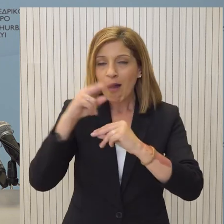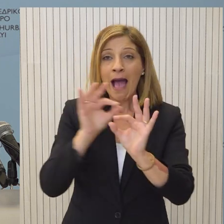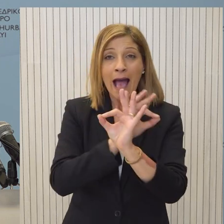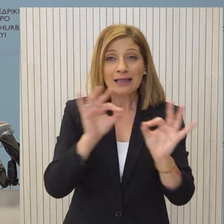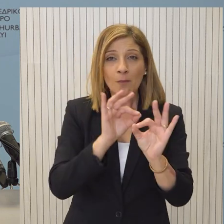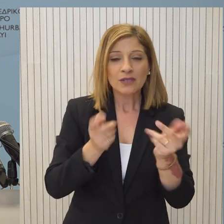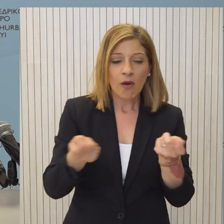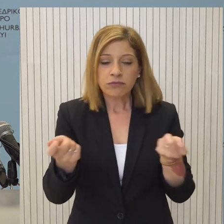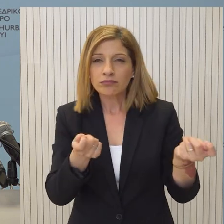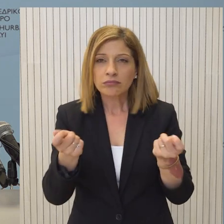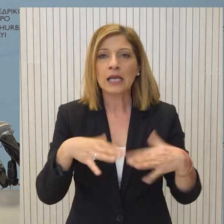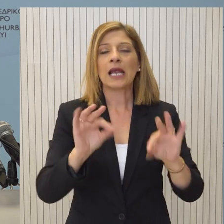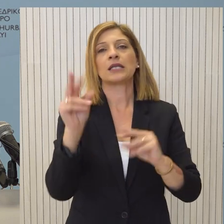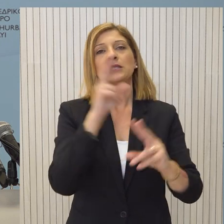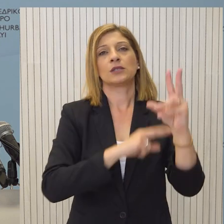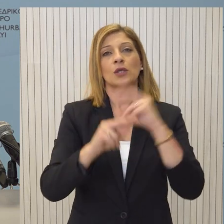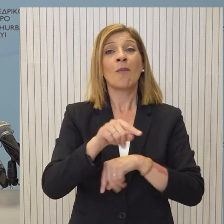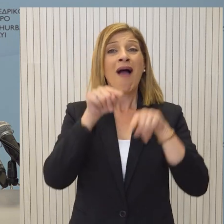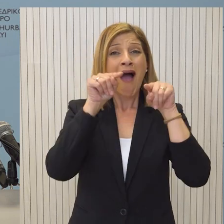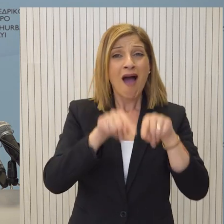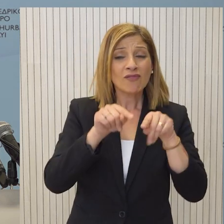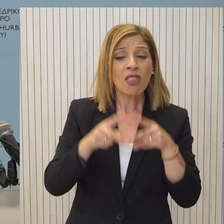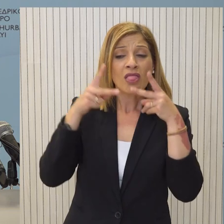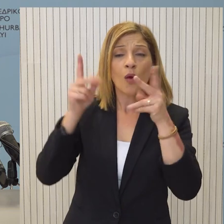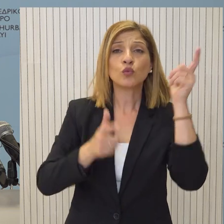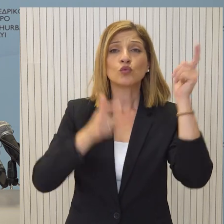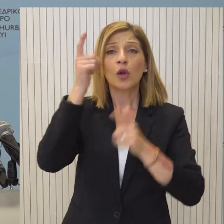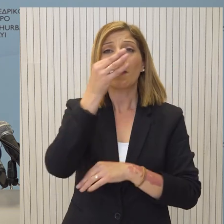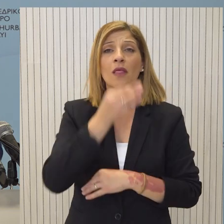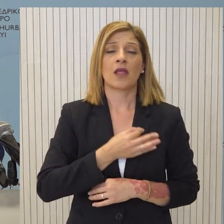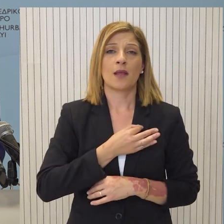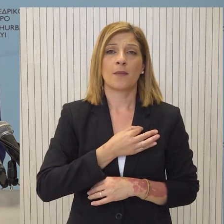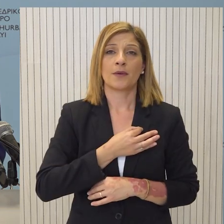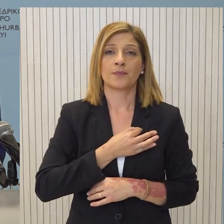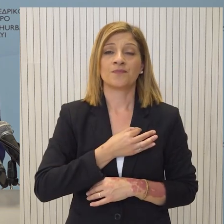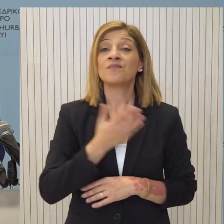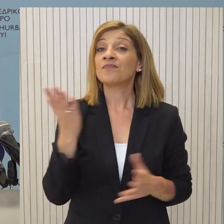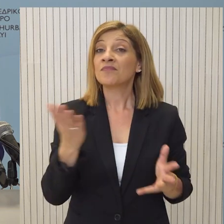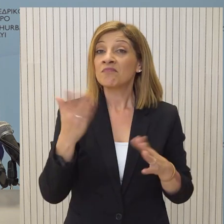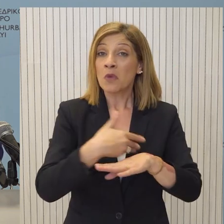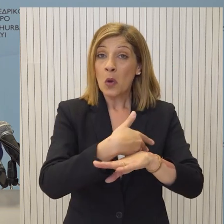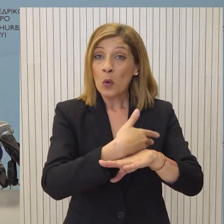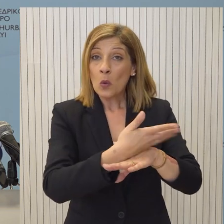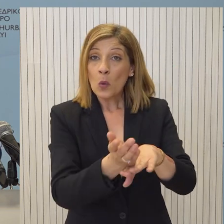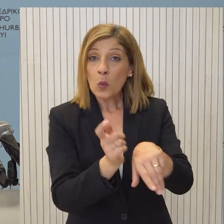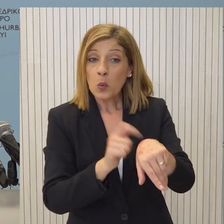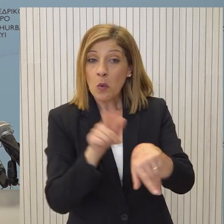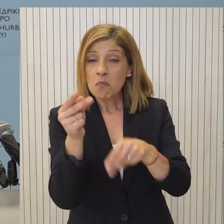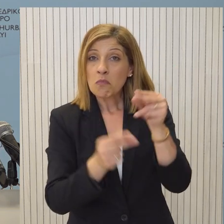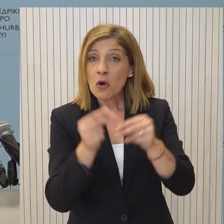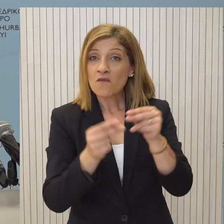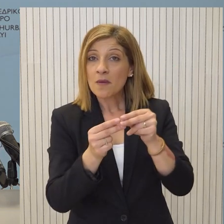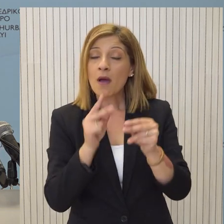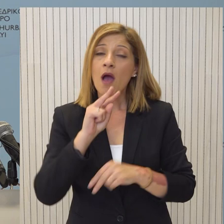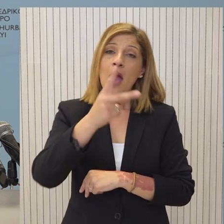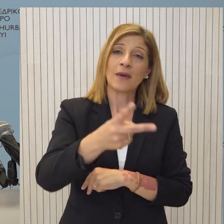Ασφαλείας, που άλλωστε δεσμεύουν τον ίδιο τον Γενικό Γραμματέα, πόσο μάλλον τον απεσταλμένο του. Αν υπάρχει χρονικό όριο, εσείς είτε πρόβλημα. Δεν έχουμε τέτοια